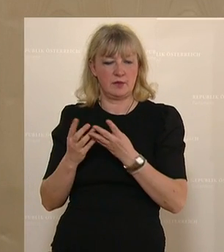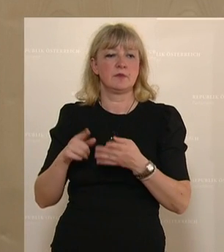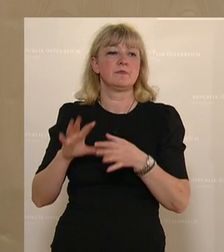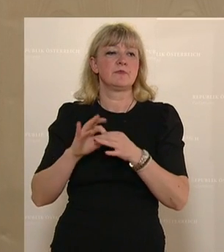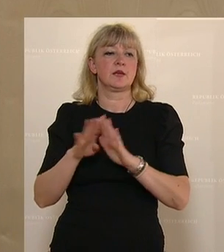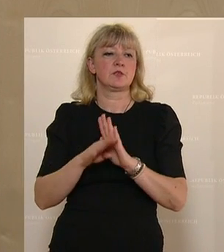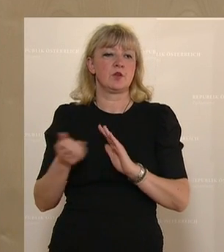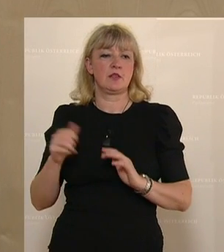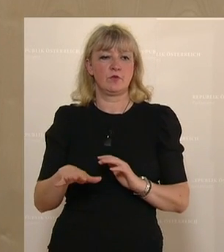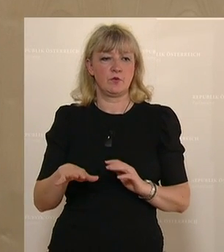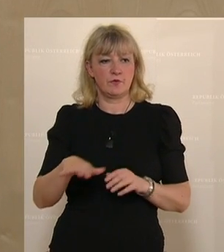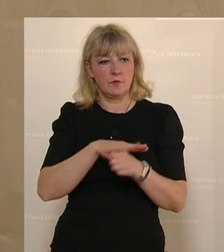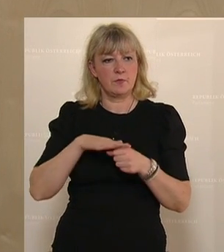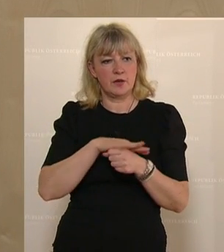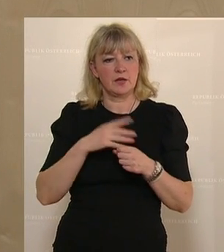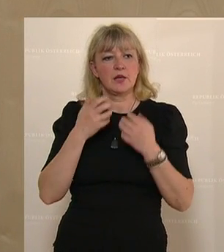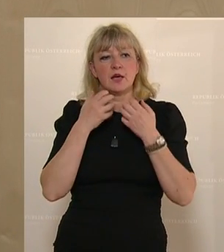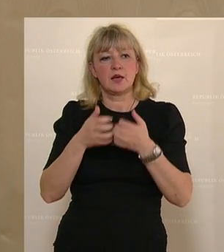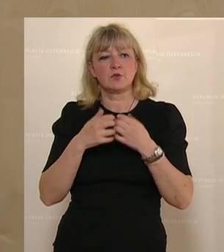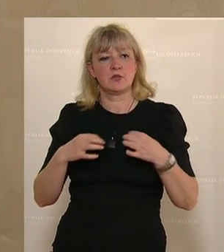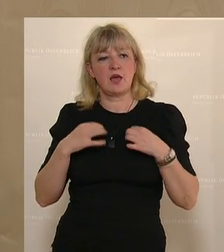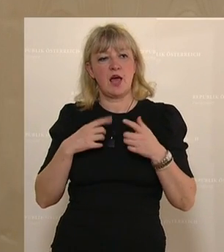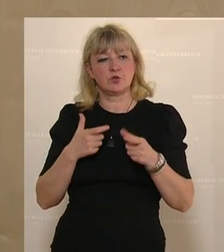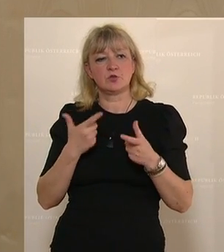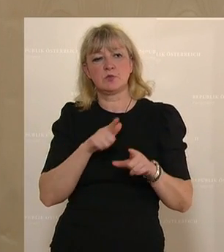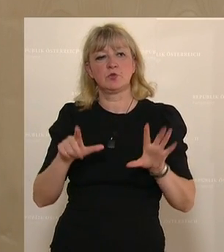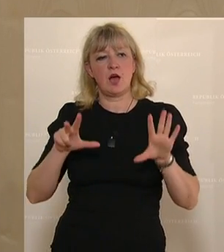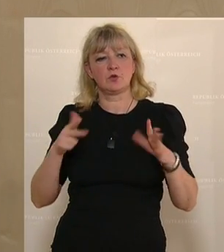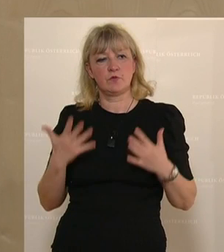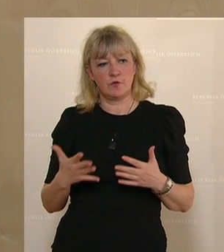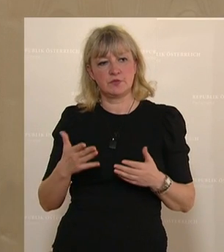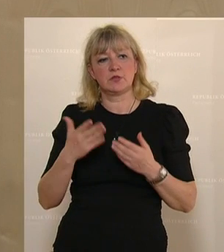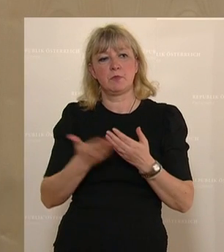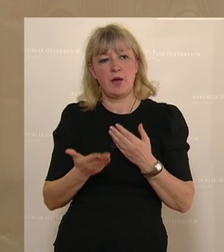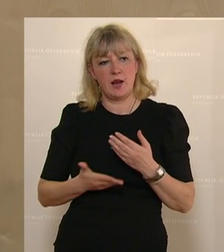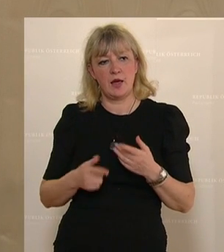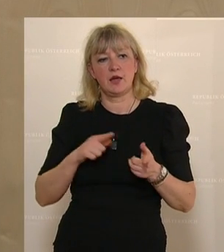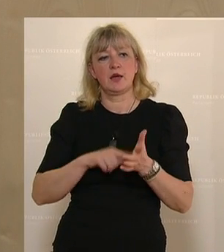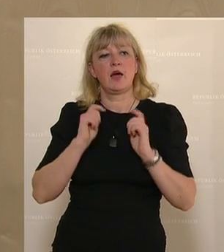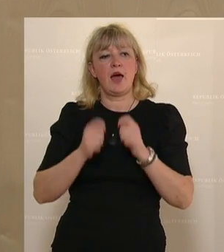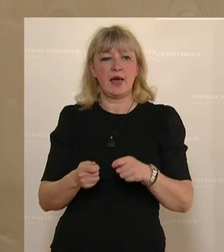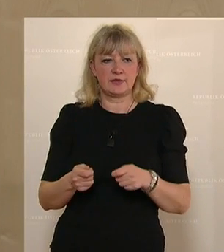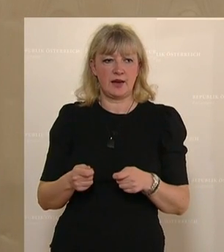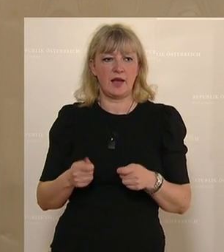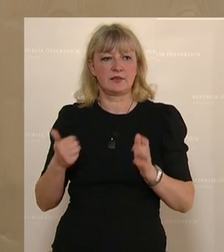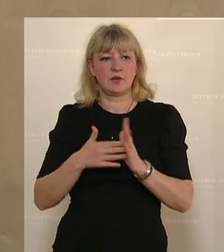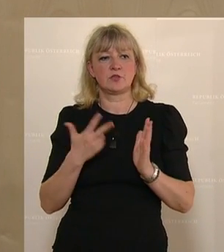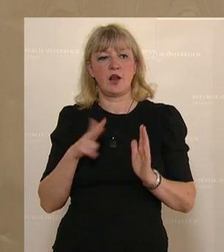zum Gesetzesentwurf im Bericht des Gesundheitsausschusses 758 der Beilagen über den Antrag